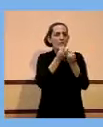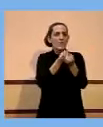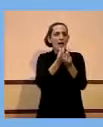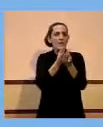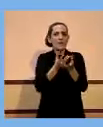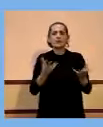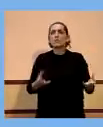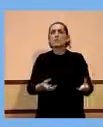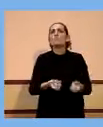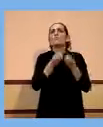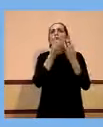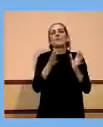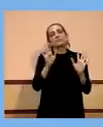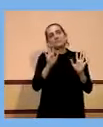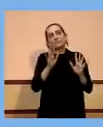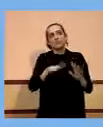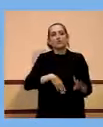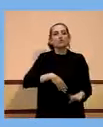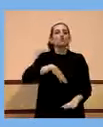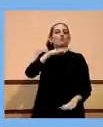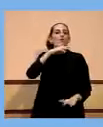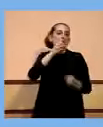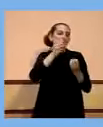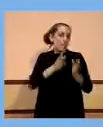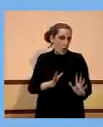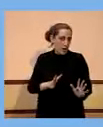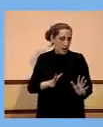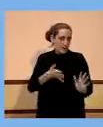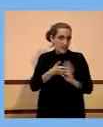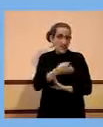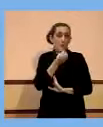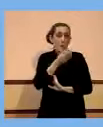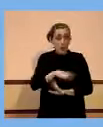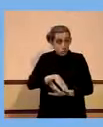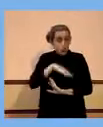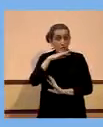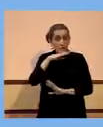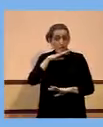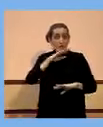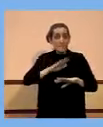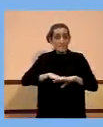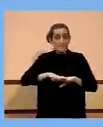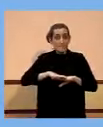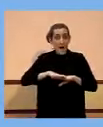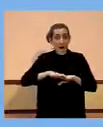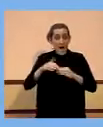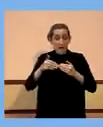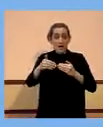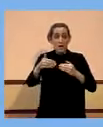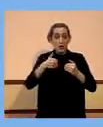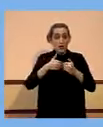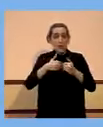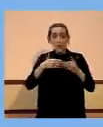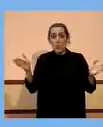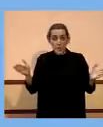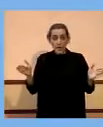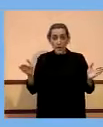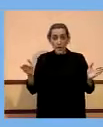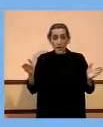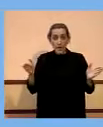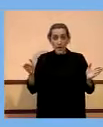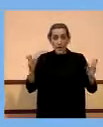per obrir el confinament